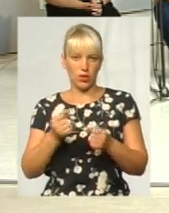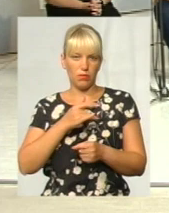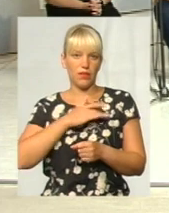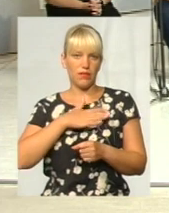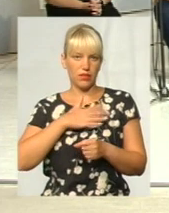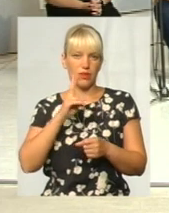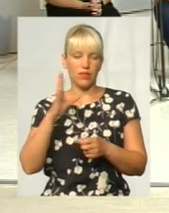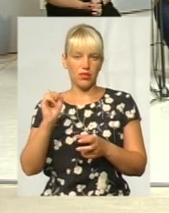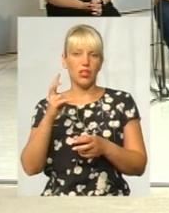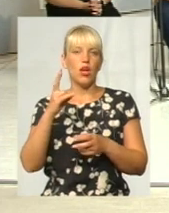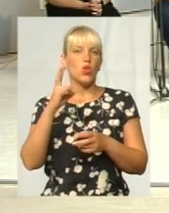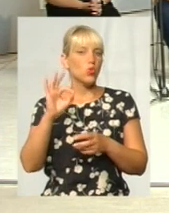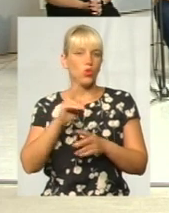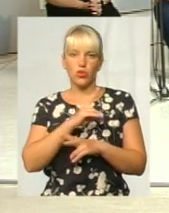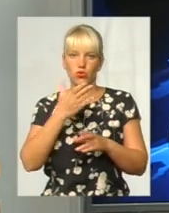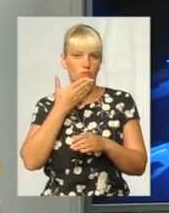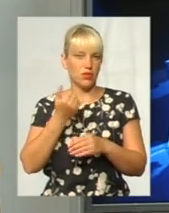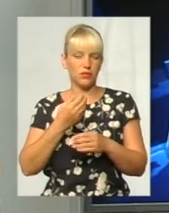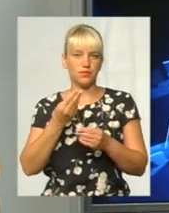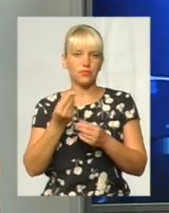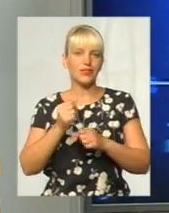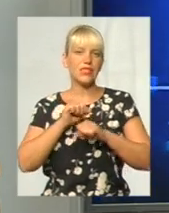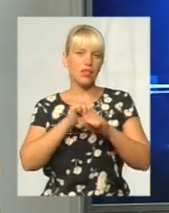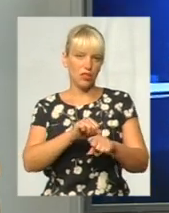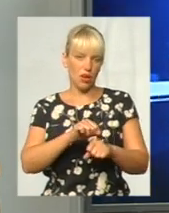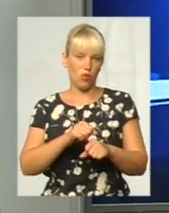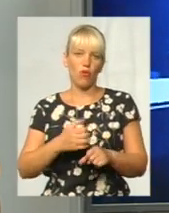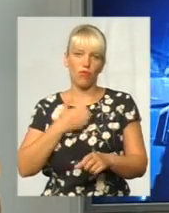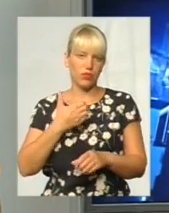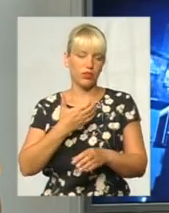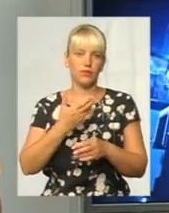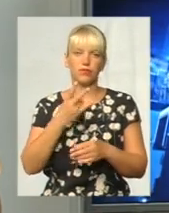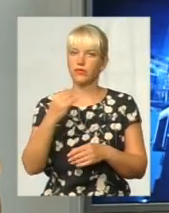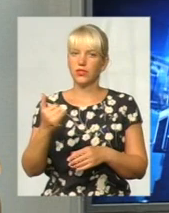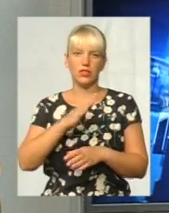ніхто ще про такі речі не думав. Мене цікавить,